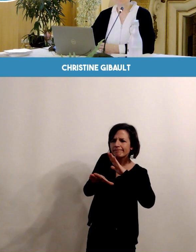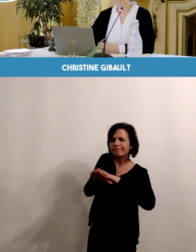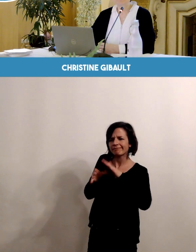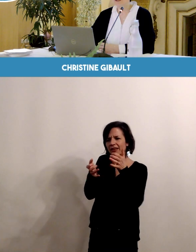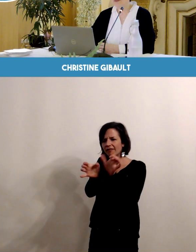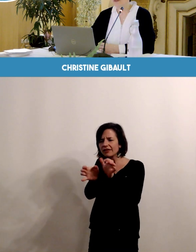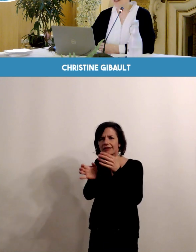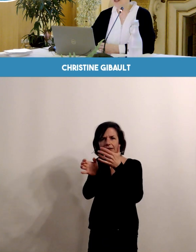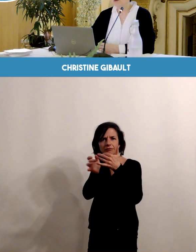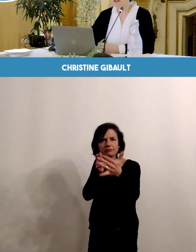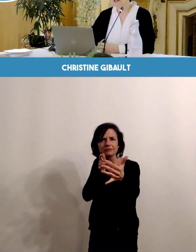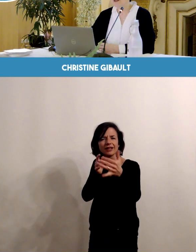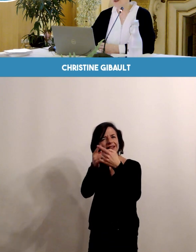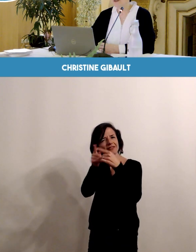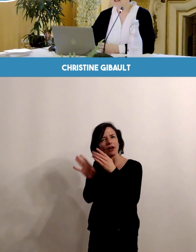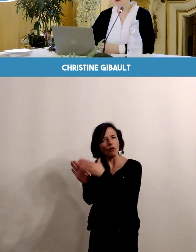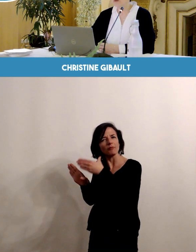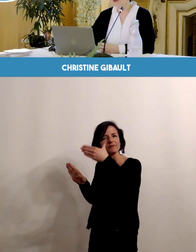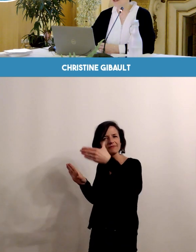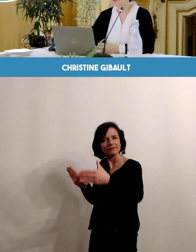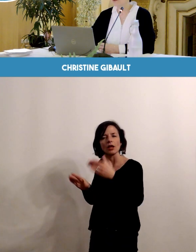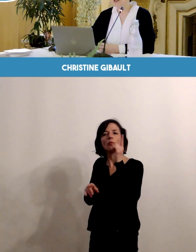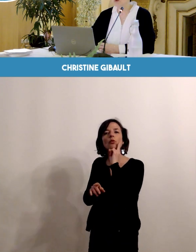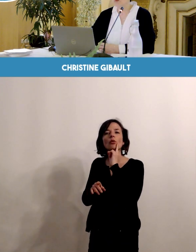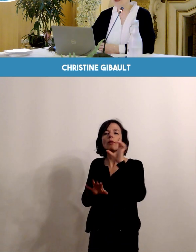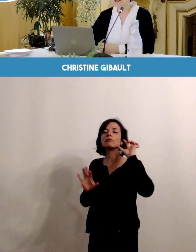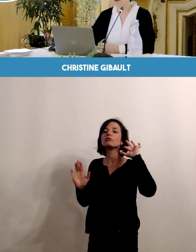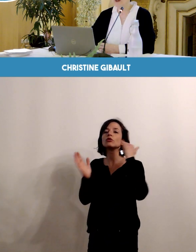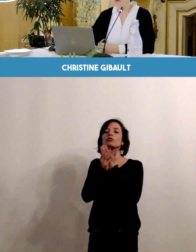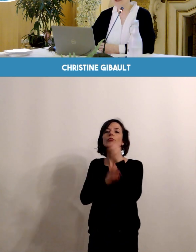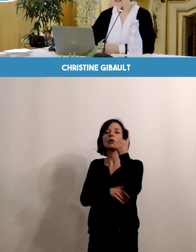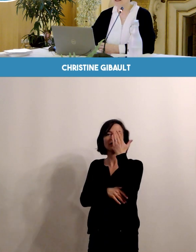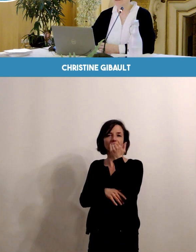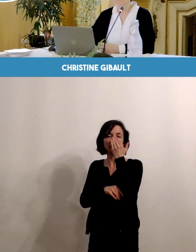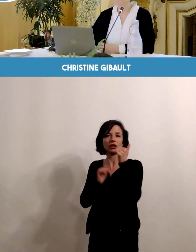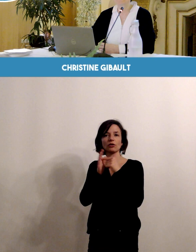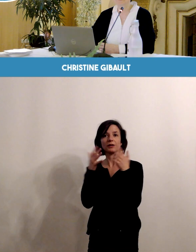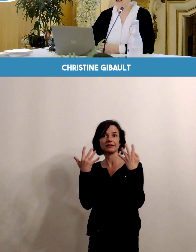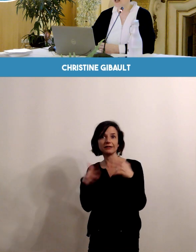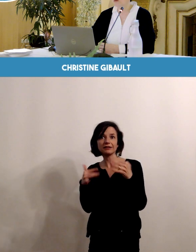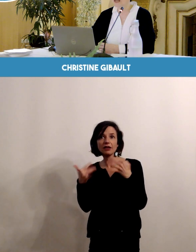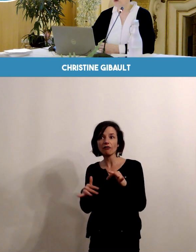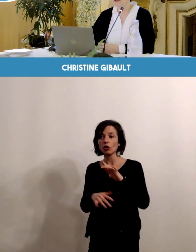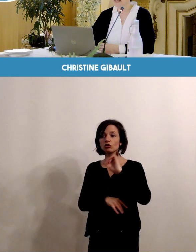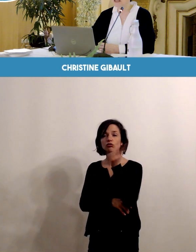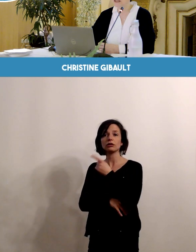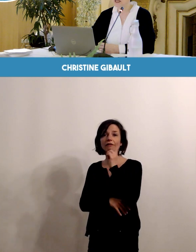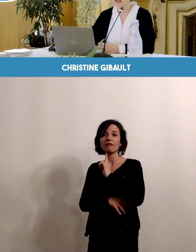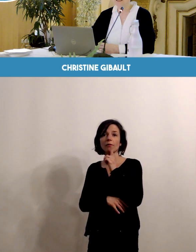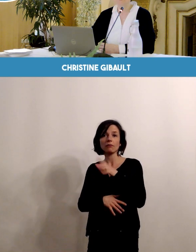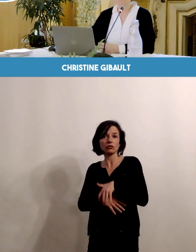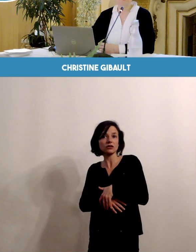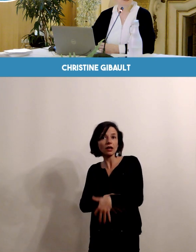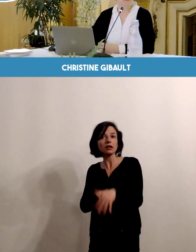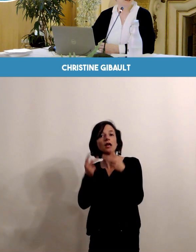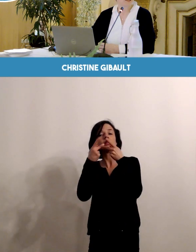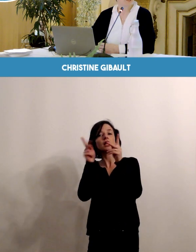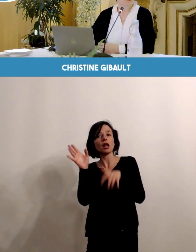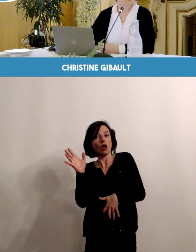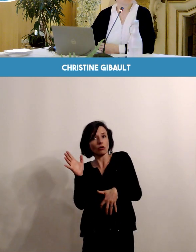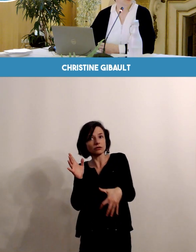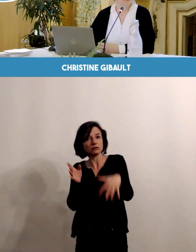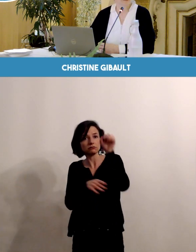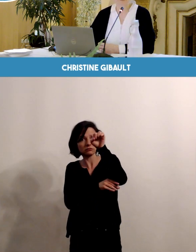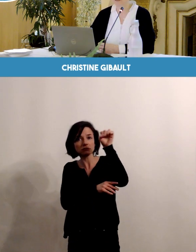depuis le 10 février 2019, c'est un nouveau rendez-vous qui est proposé aux femmes enceintes dès la déclaration de la grossesse et, si possible,